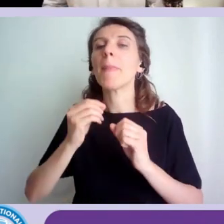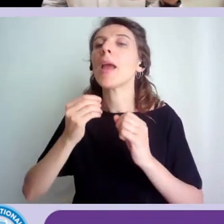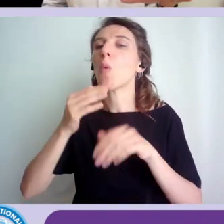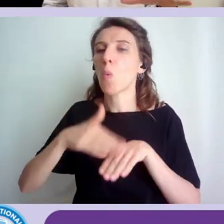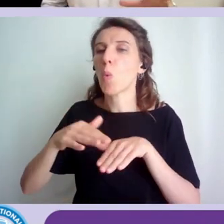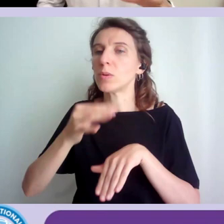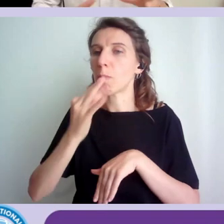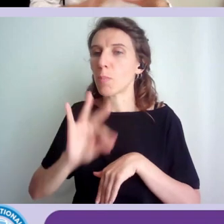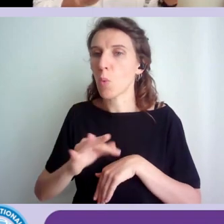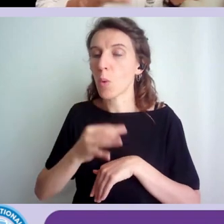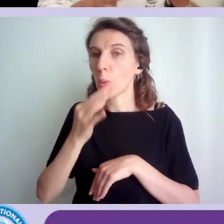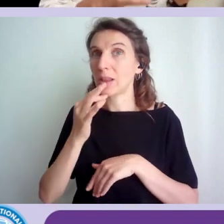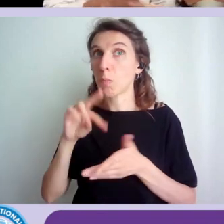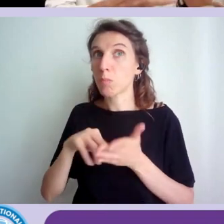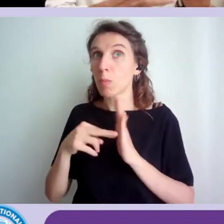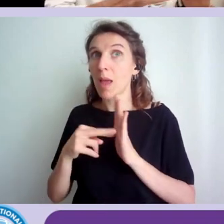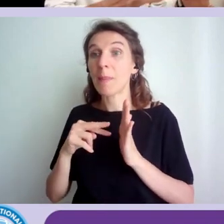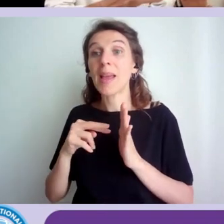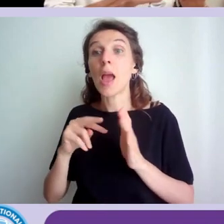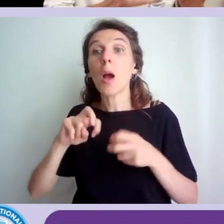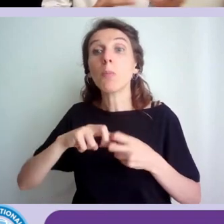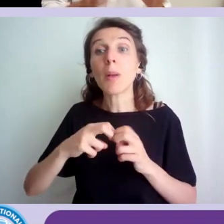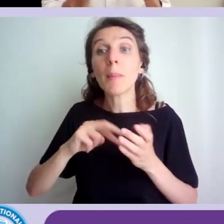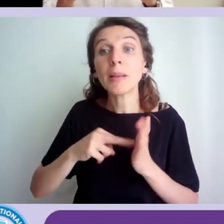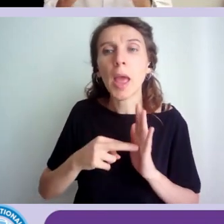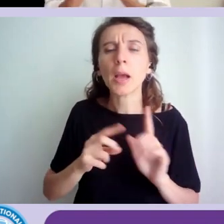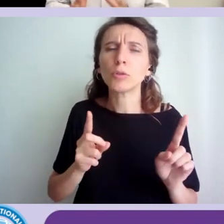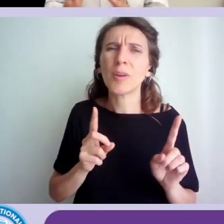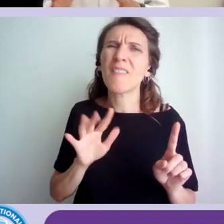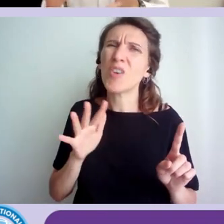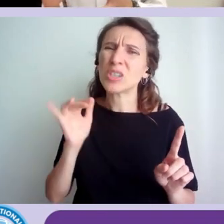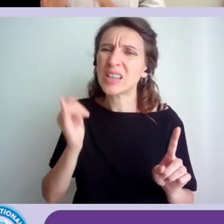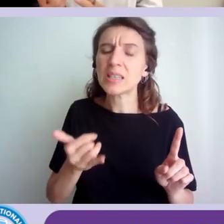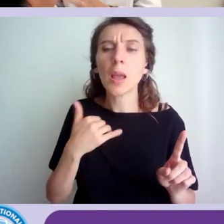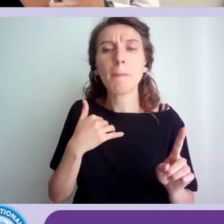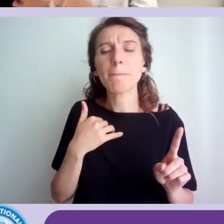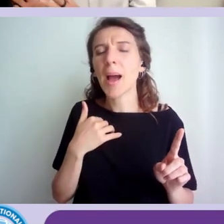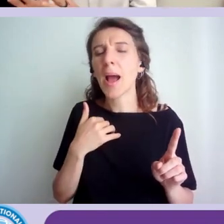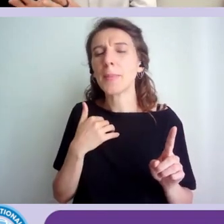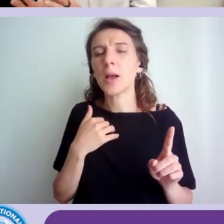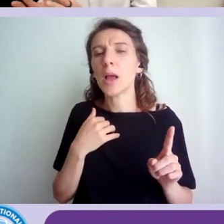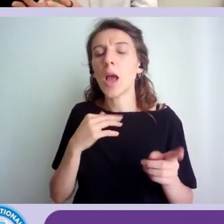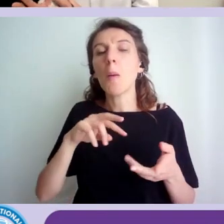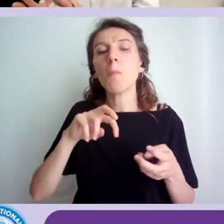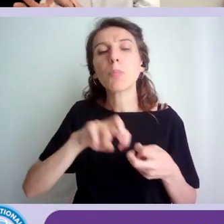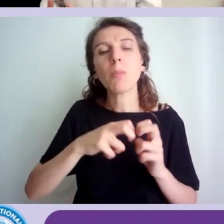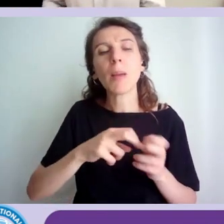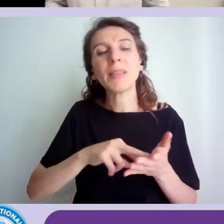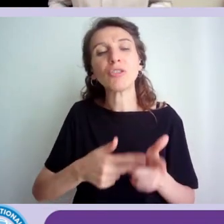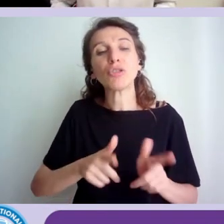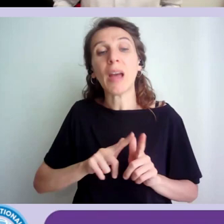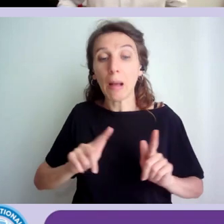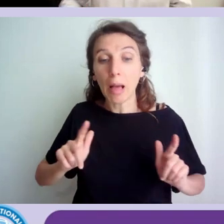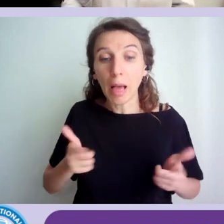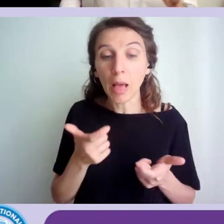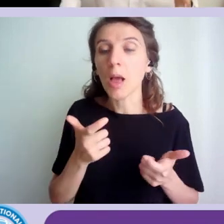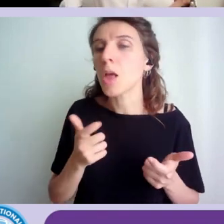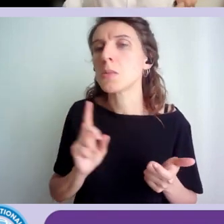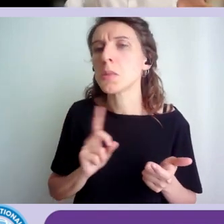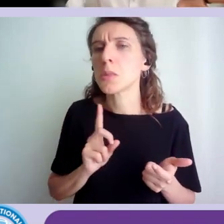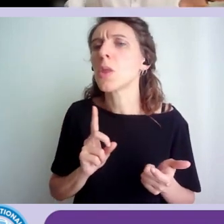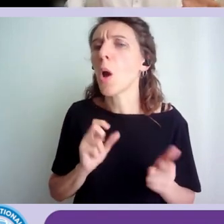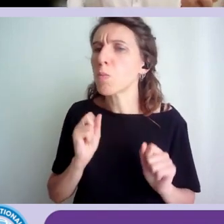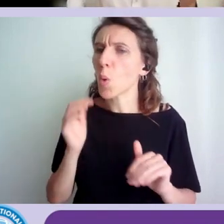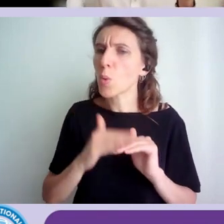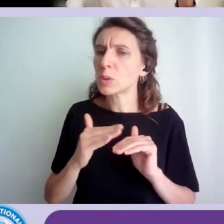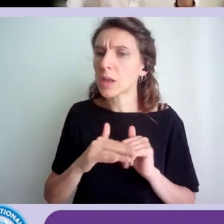di problemi tecnici, o forse anche problemi tecnici, ma sicuramente non problemi tecnici bloccanti, che